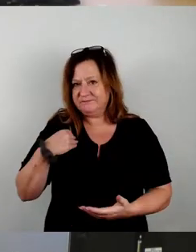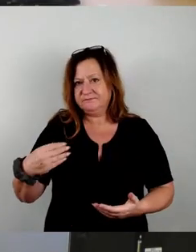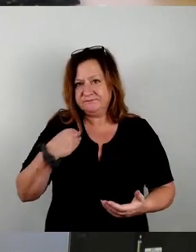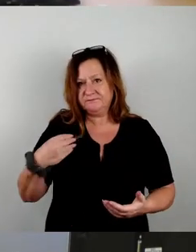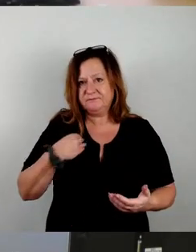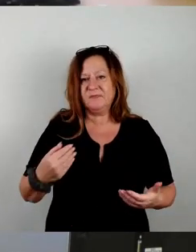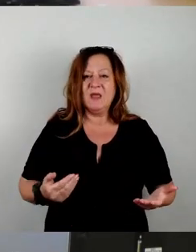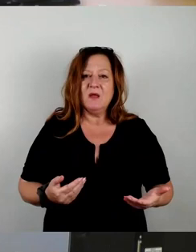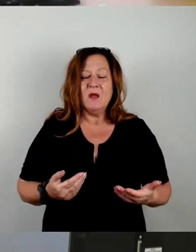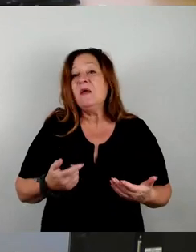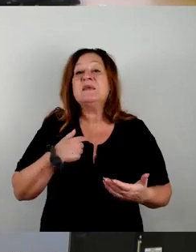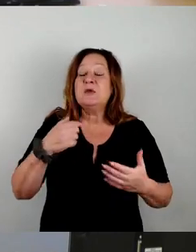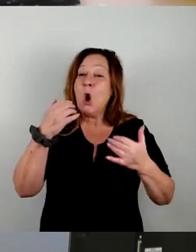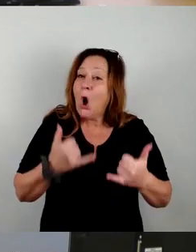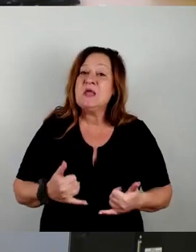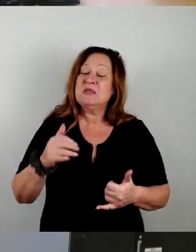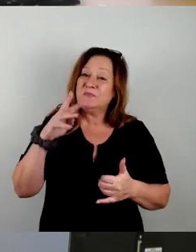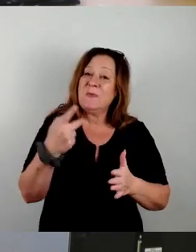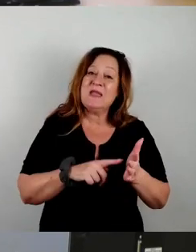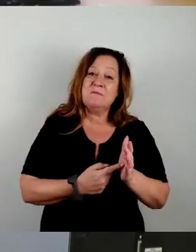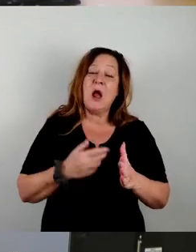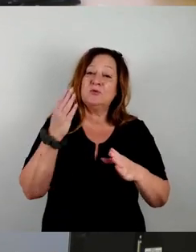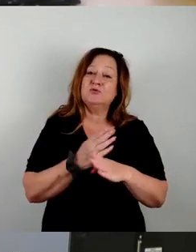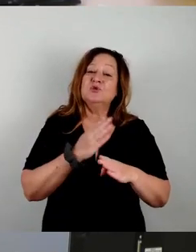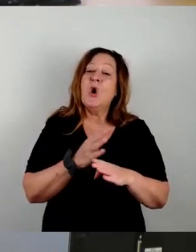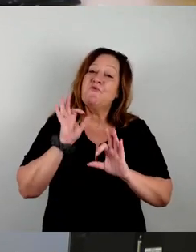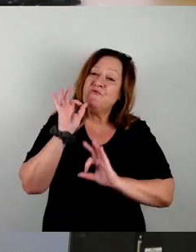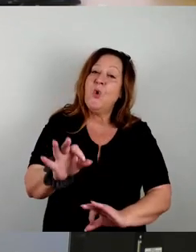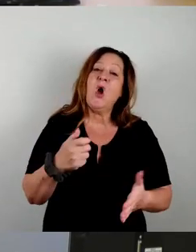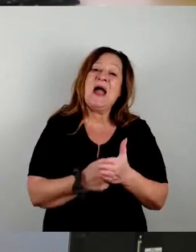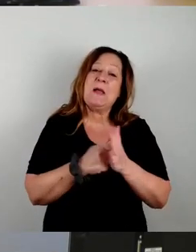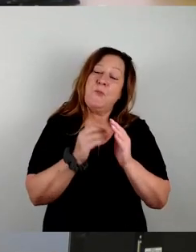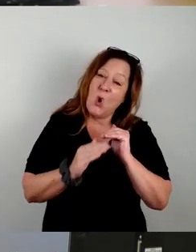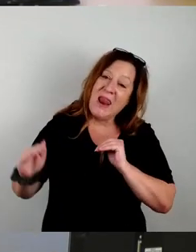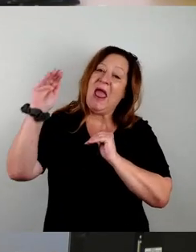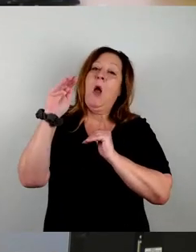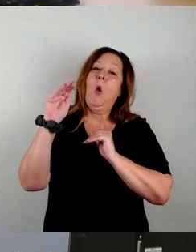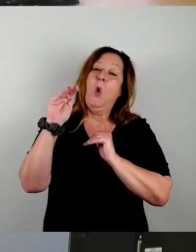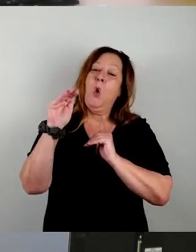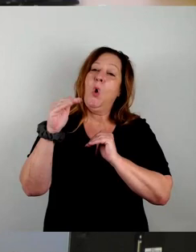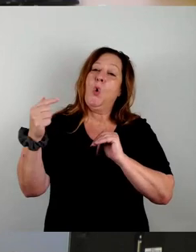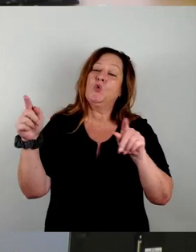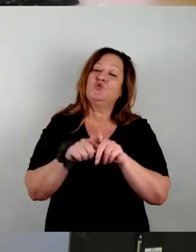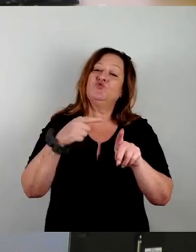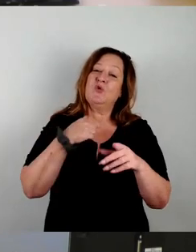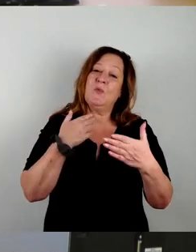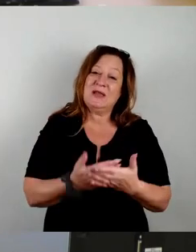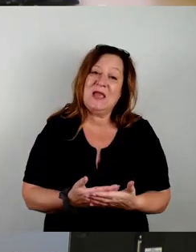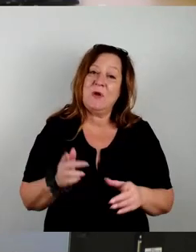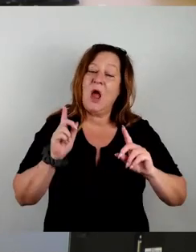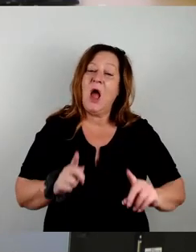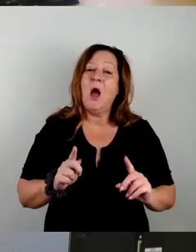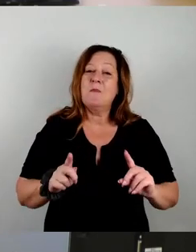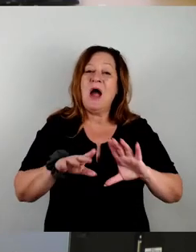leicht, heute zum zweiten Mal, ich sage mal, für eine Gebührenerhöhung, auch für eine sehr deutliche zu stimmen, aber diese allgemeinen